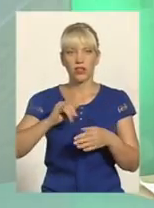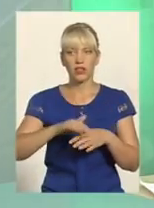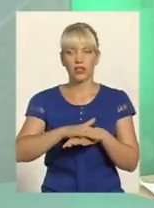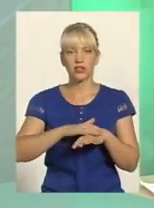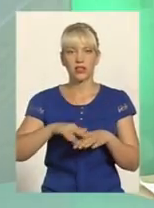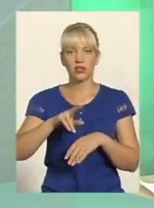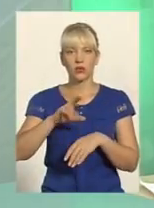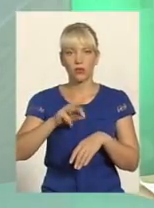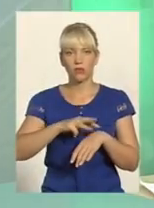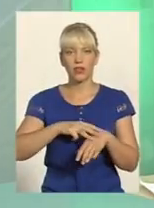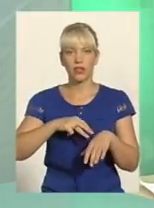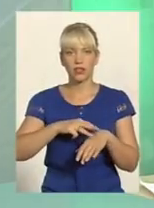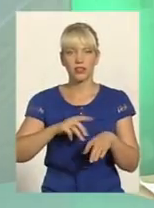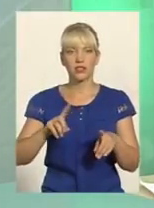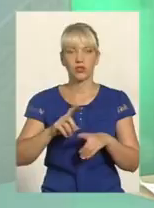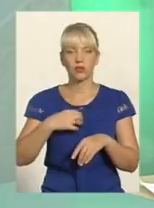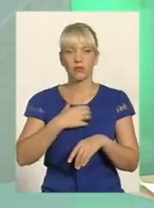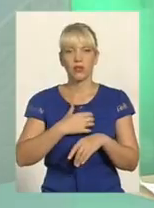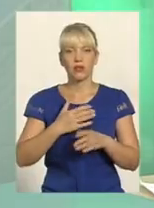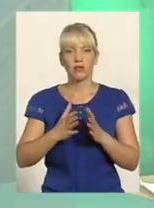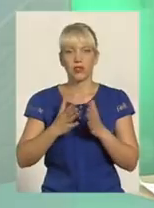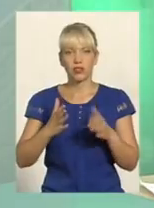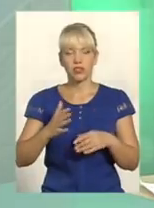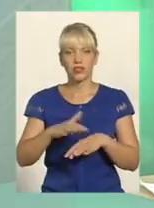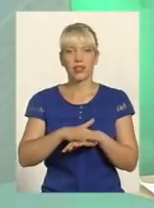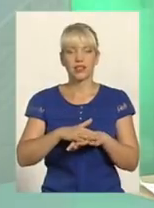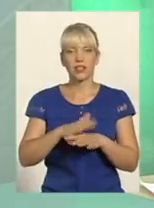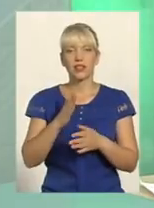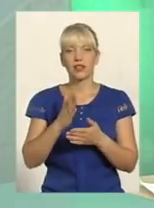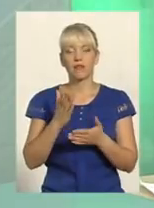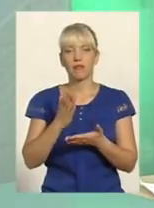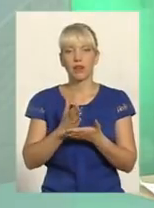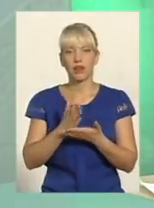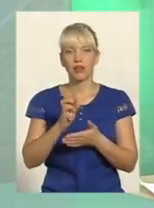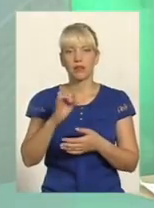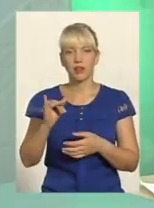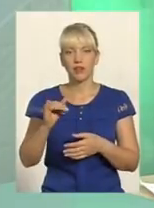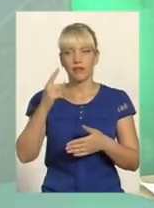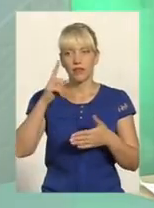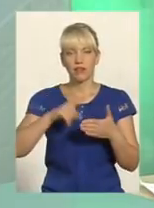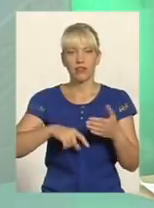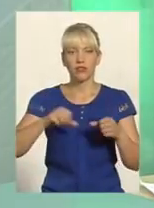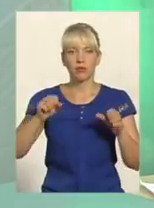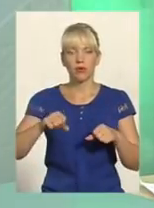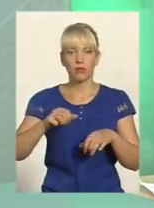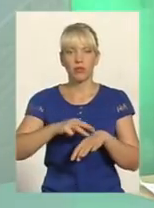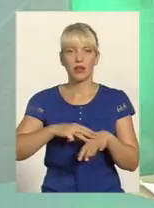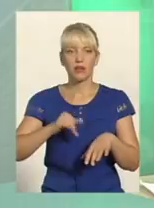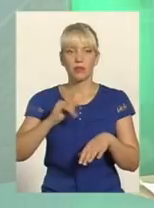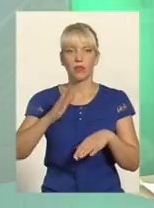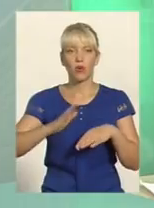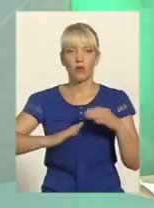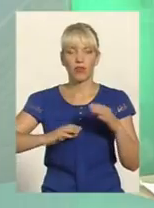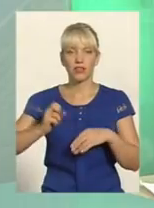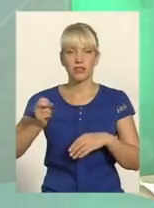І щоб переважна більшість населення мали віру в спроможність міліції професійно-якісно виконувати свої